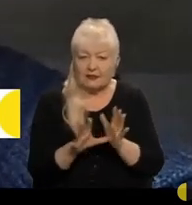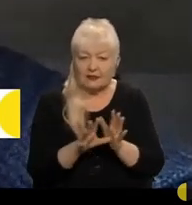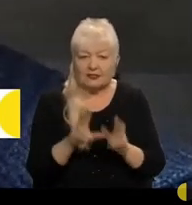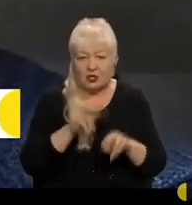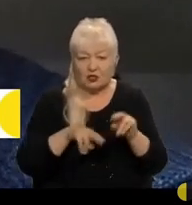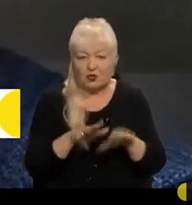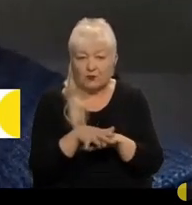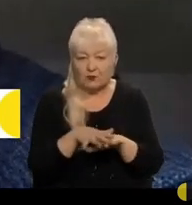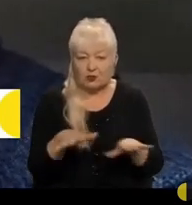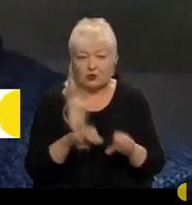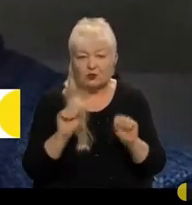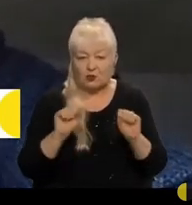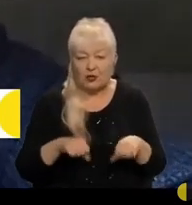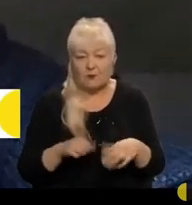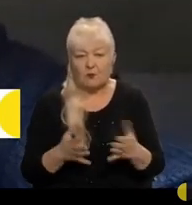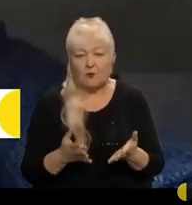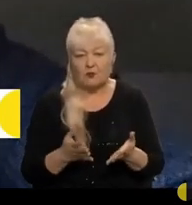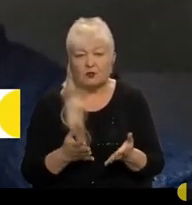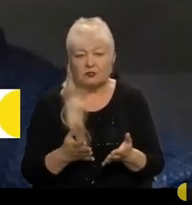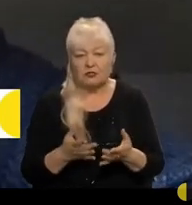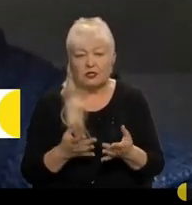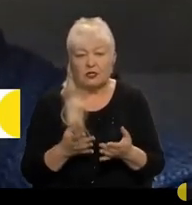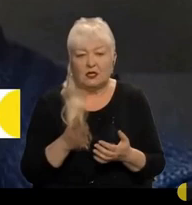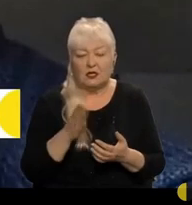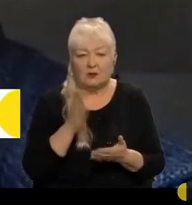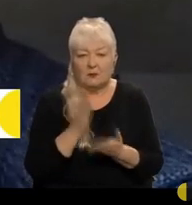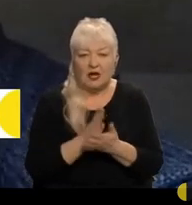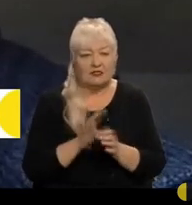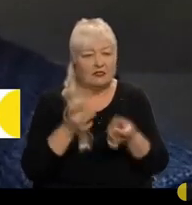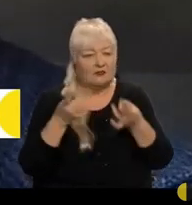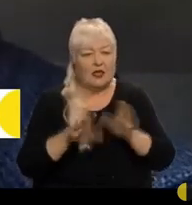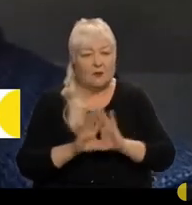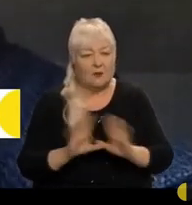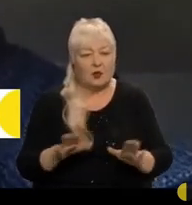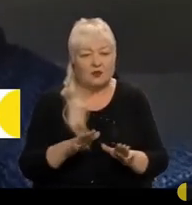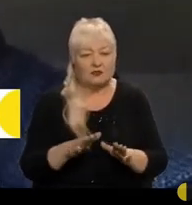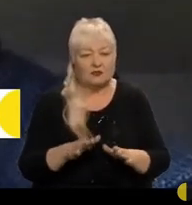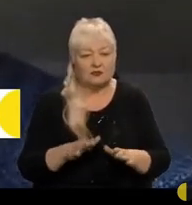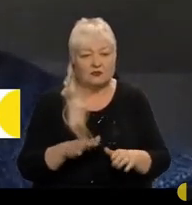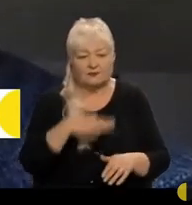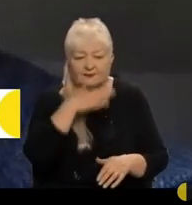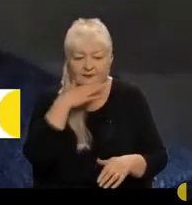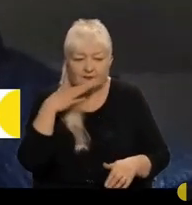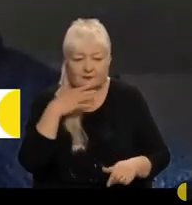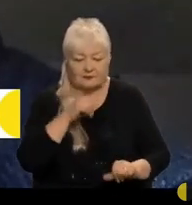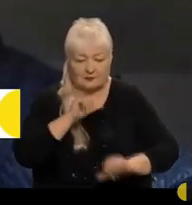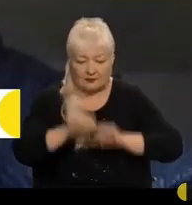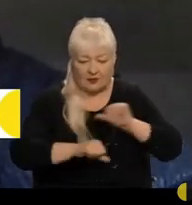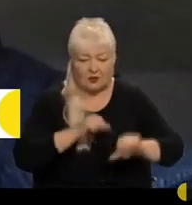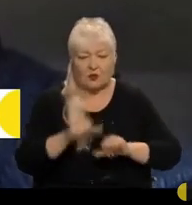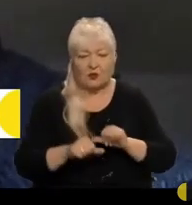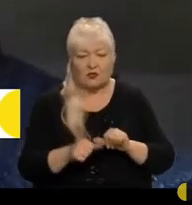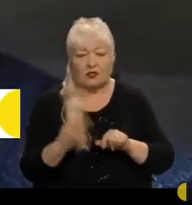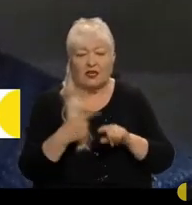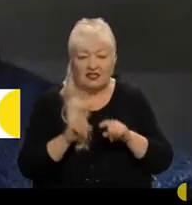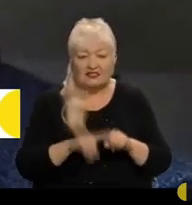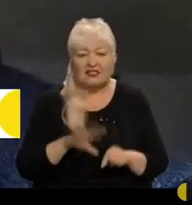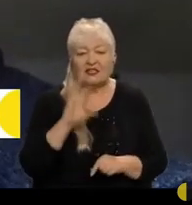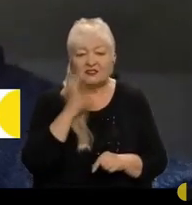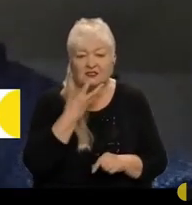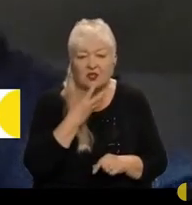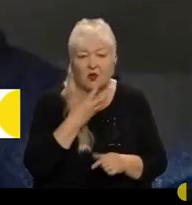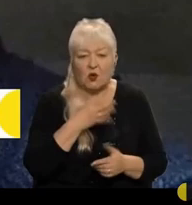може складати не просто роки, а може не десятиліття, але це серйозні об'єкти,